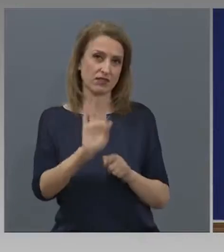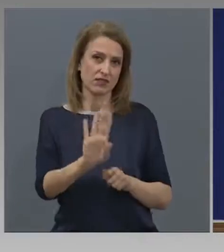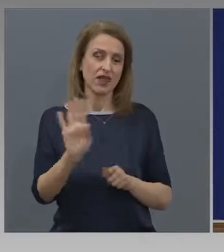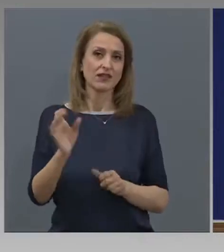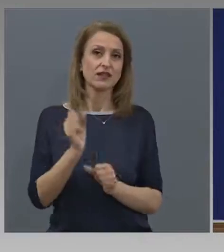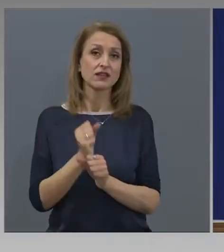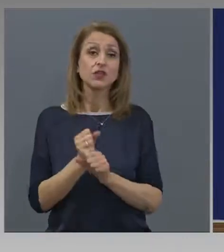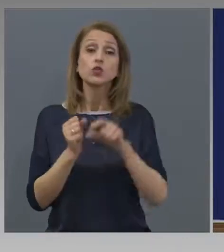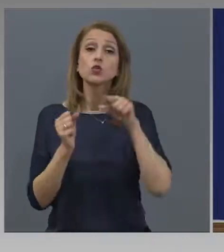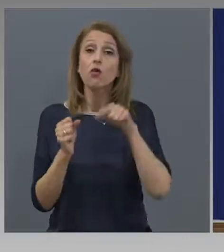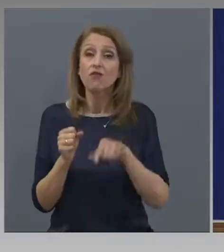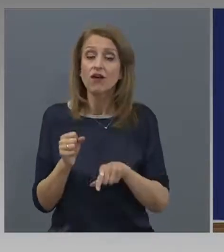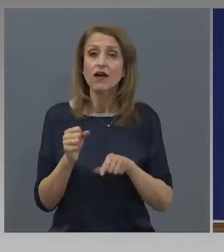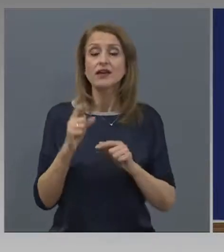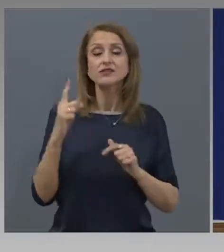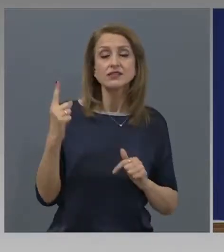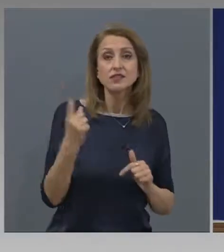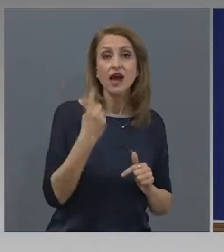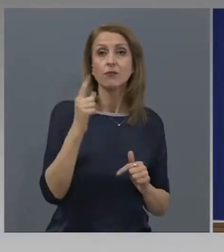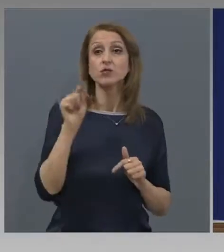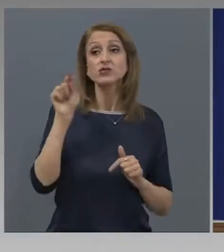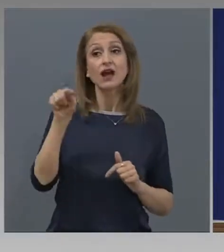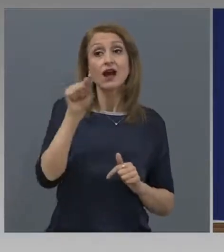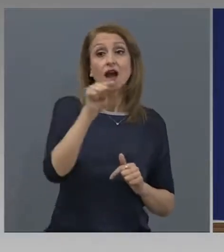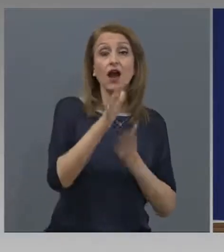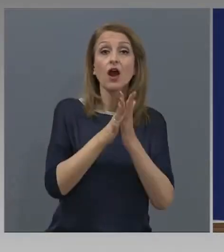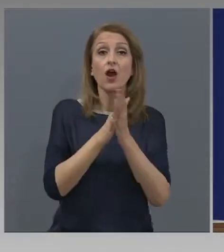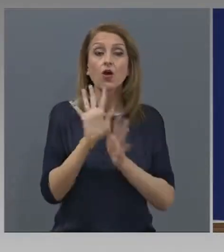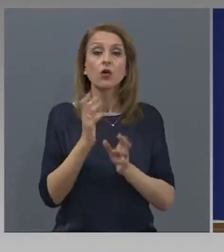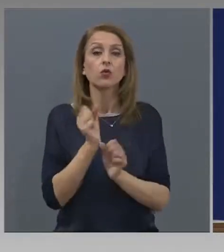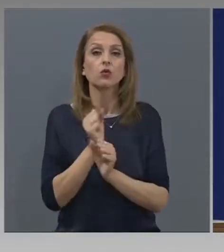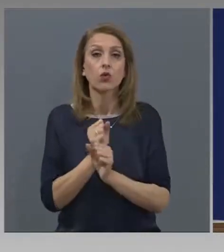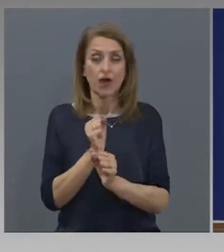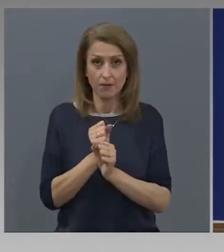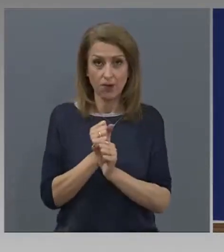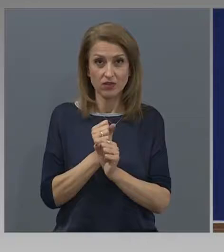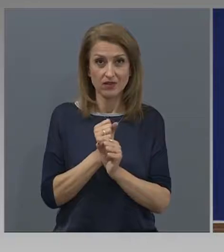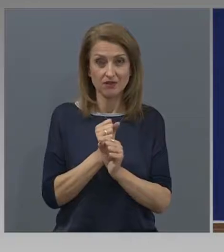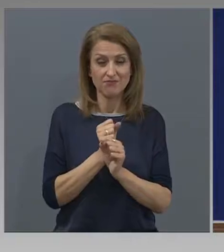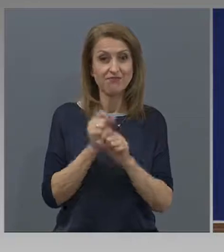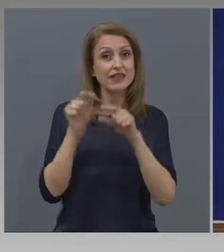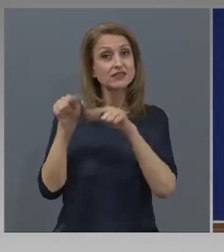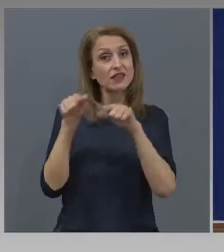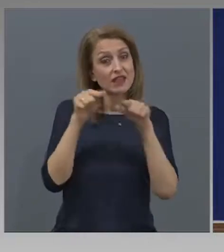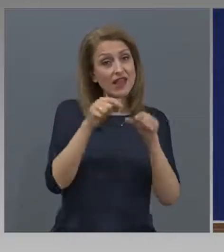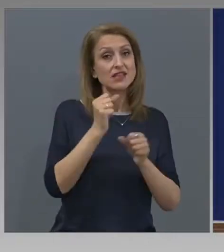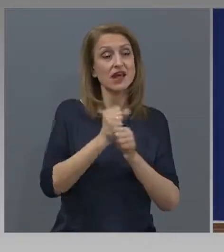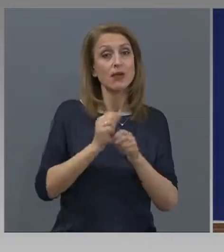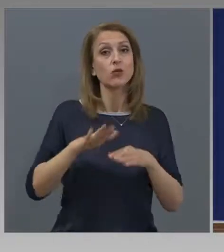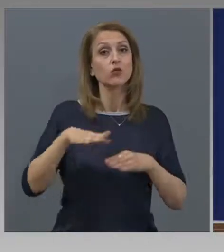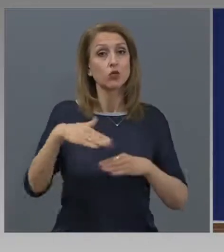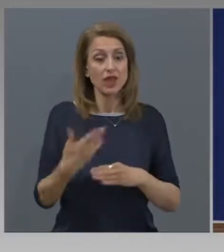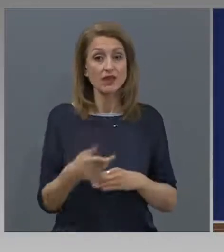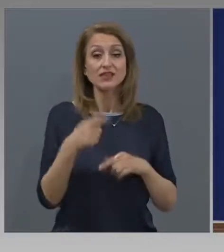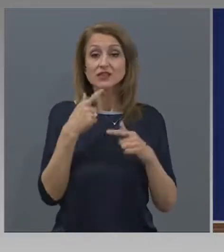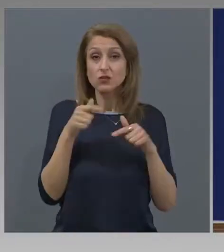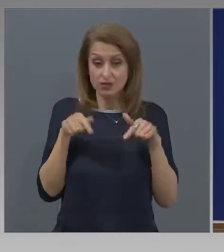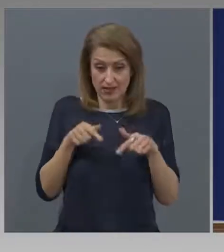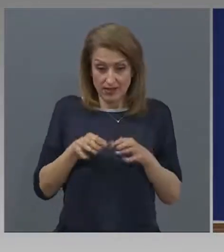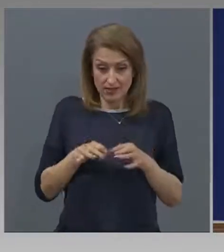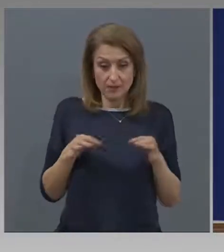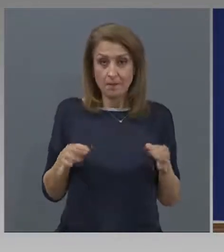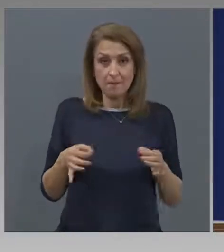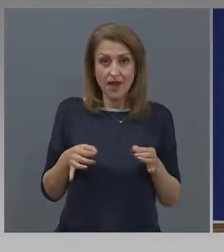Това е мярка, която се отнася за хората, за хората, които работят за тези работодатели. За това тази мярка в